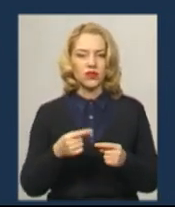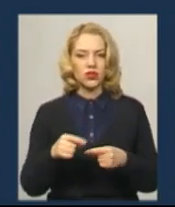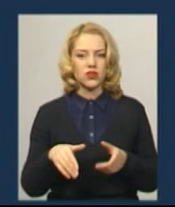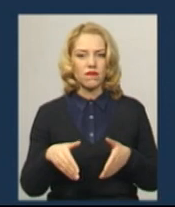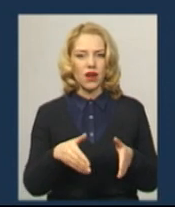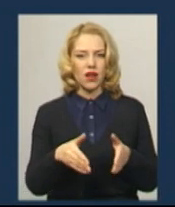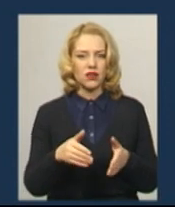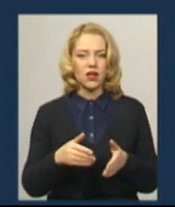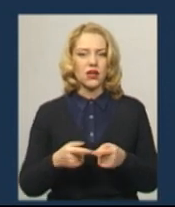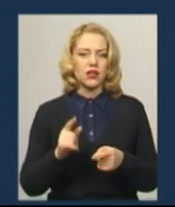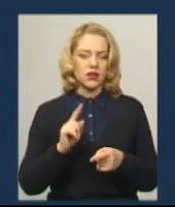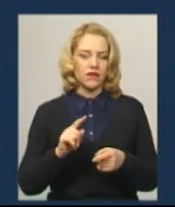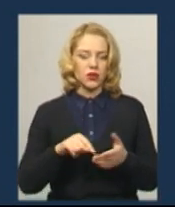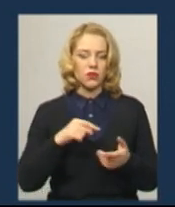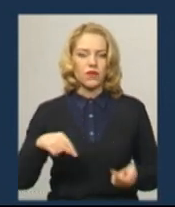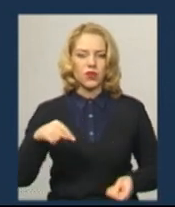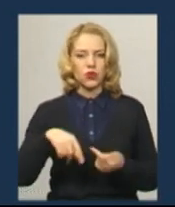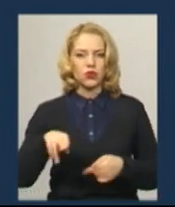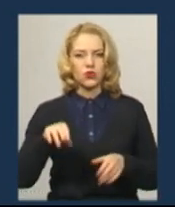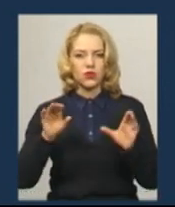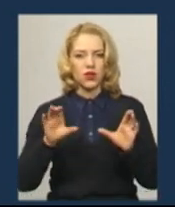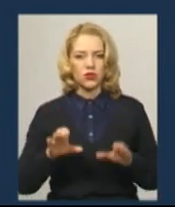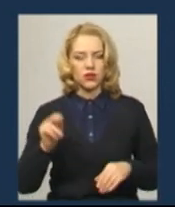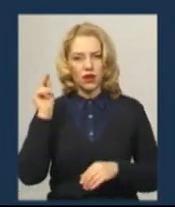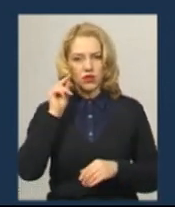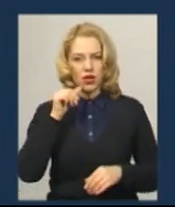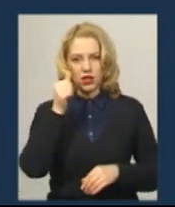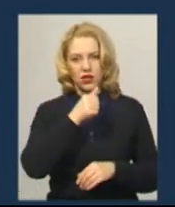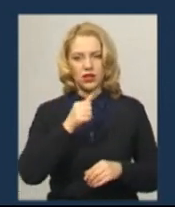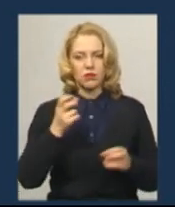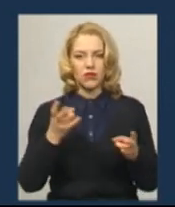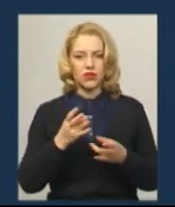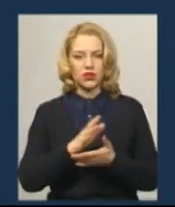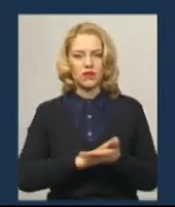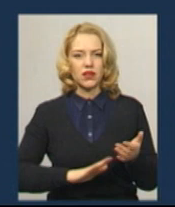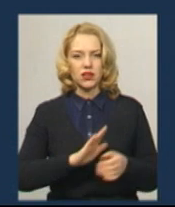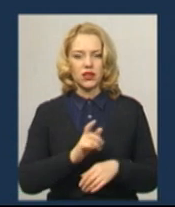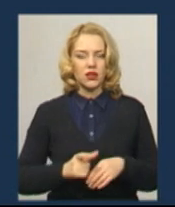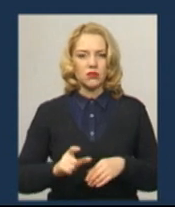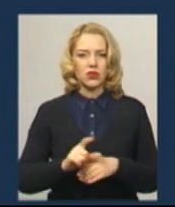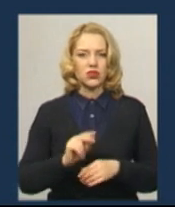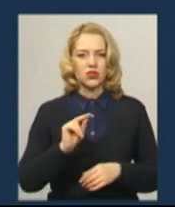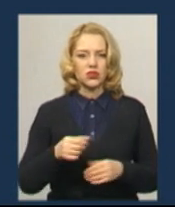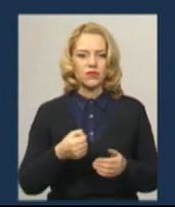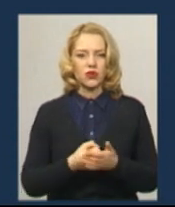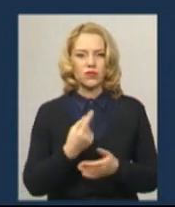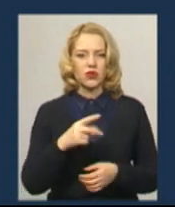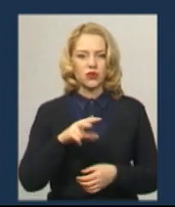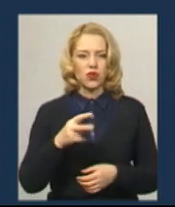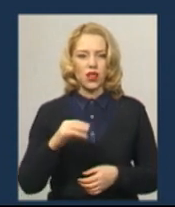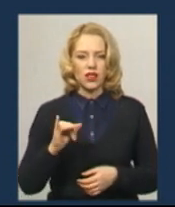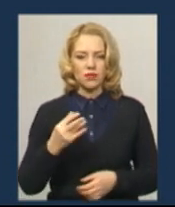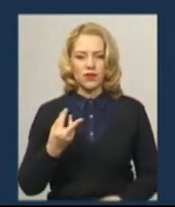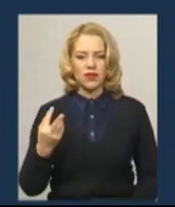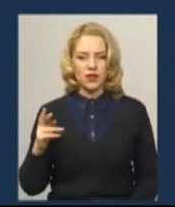варіант. Нас прописано відповідно до закону, що навчальний рік має тривати не довше, ніж до 1 липня. Тобто, вони